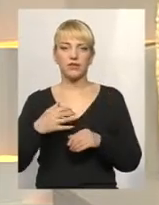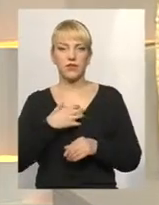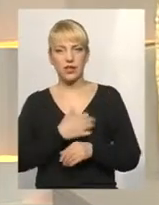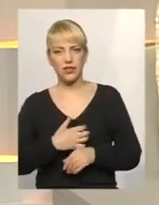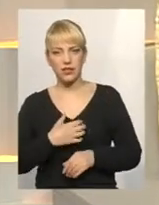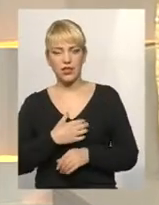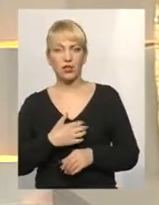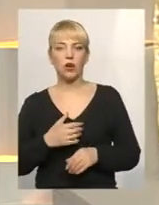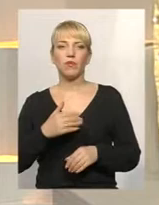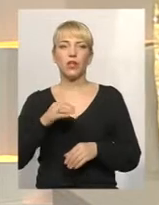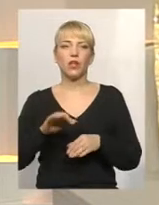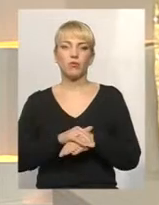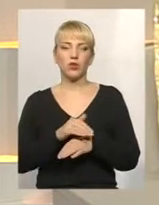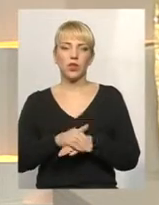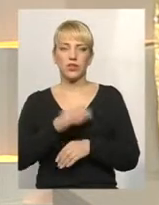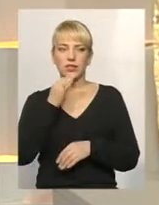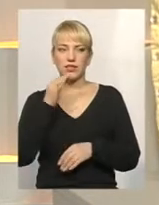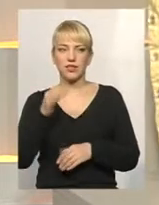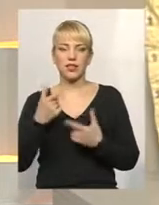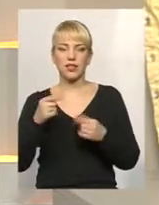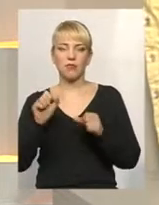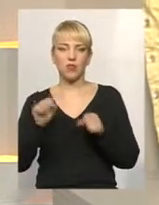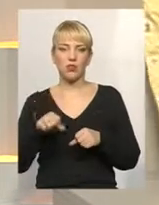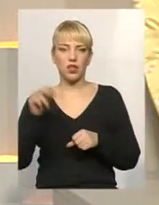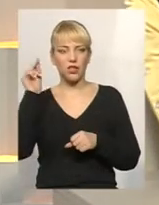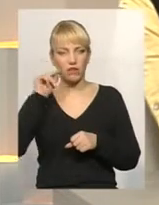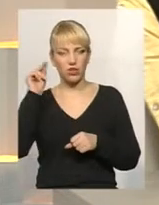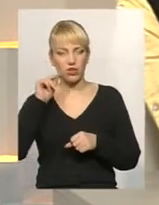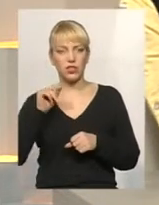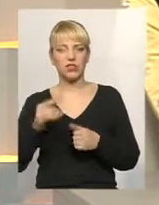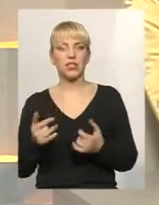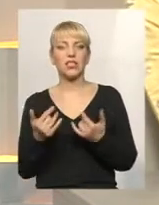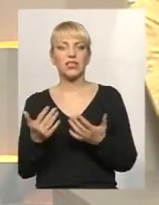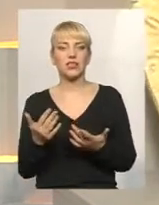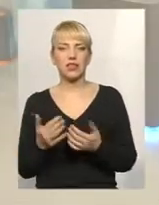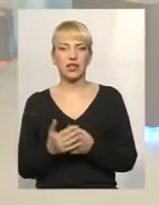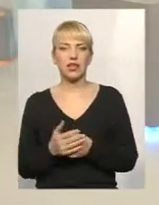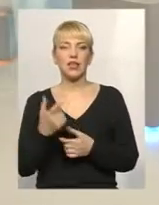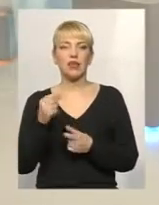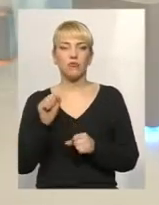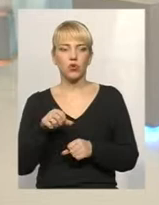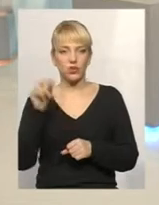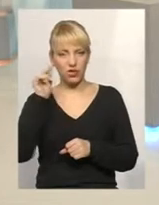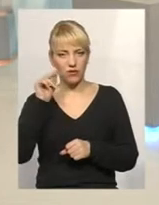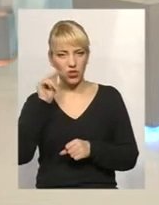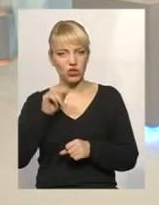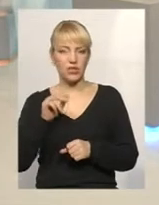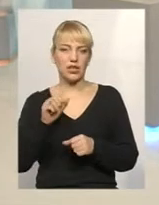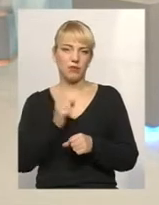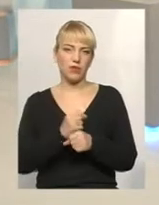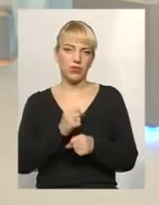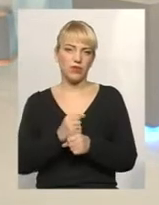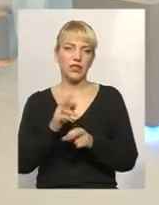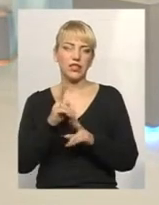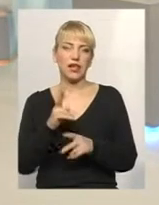Назріло, скажіть, будь ласка, де можна навчитися, як працювати